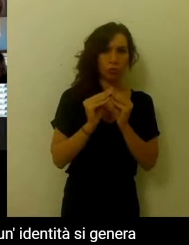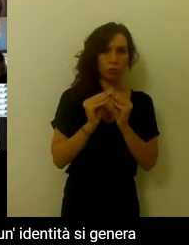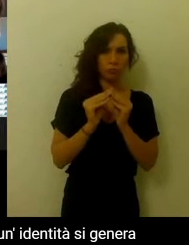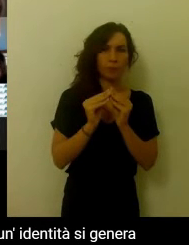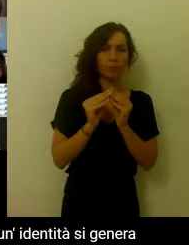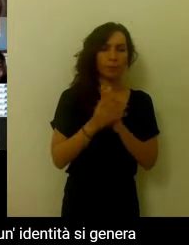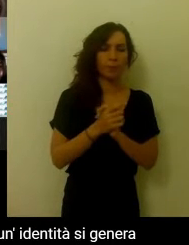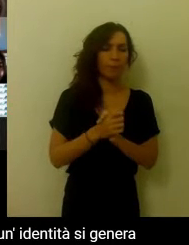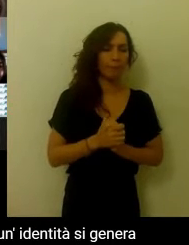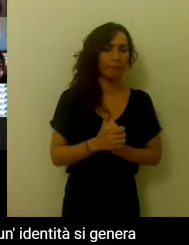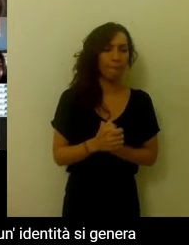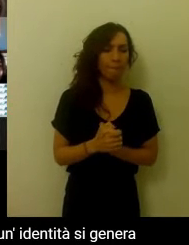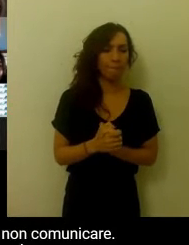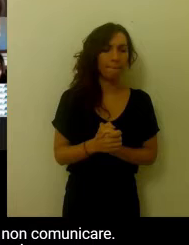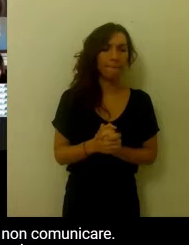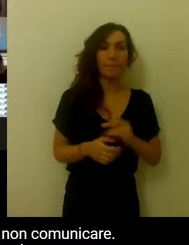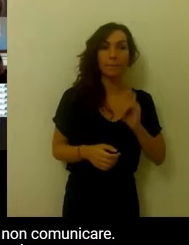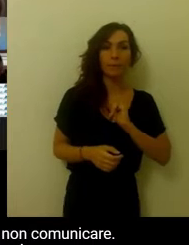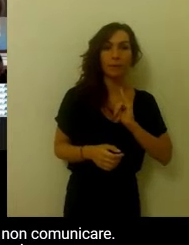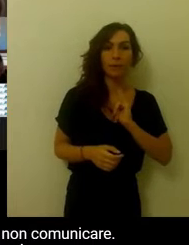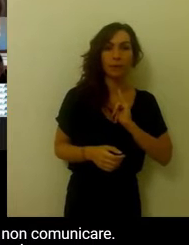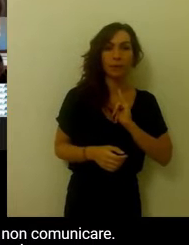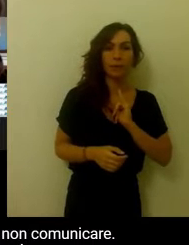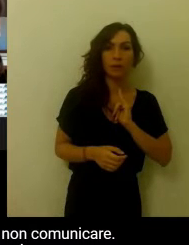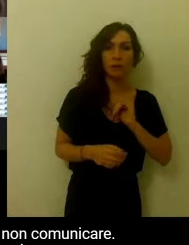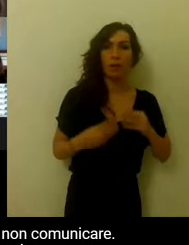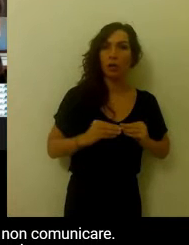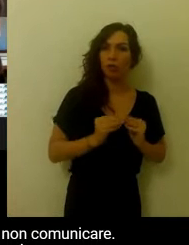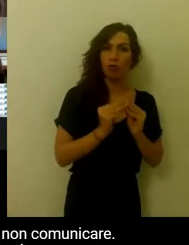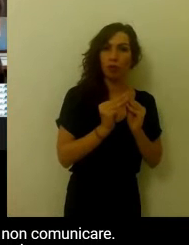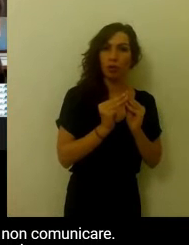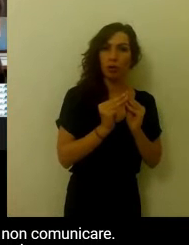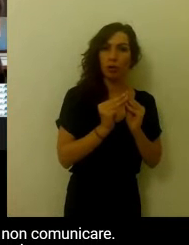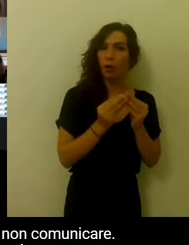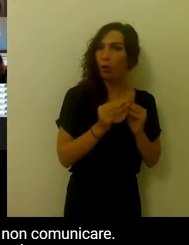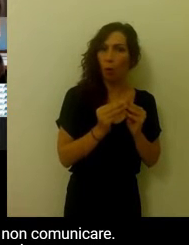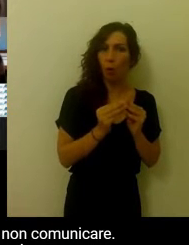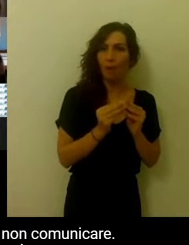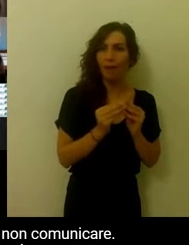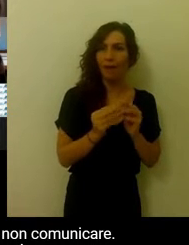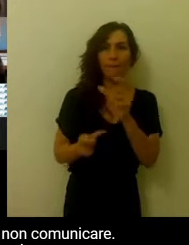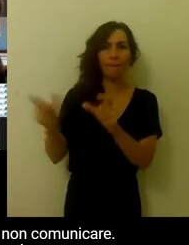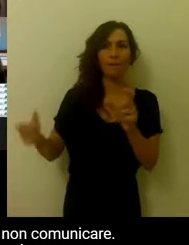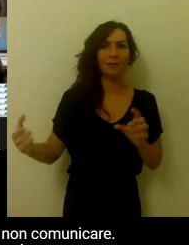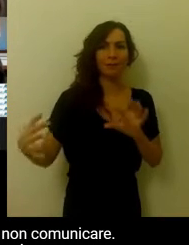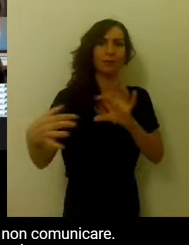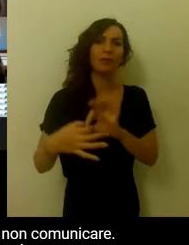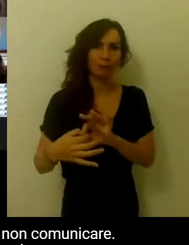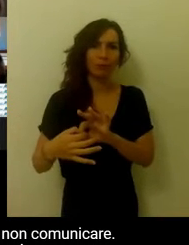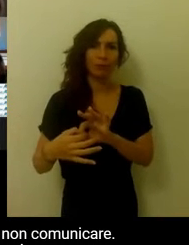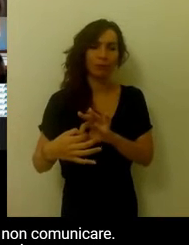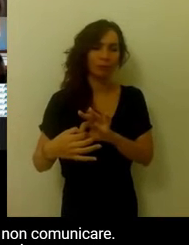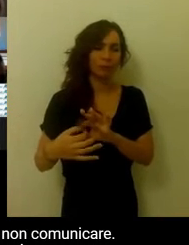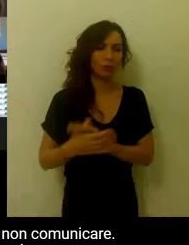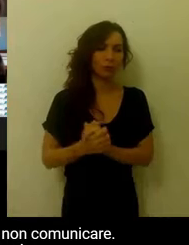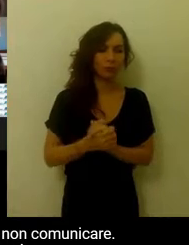autostitaccio. L'identità umana si genera infatti nel rapporto con l'altro, siamo animali relazionali